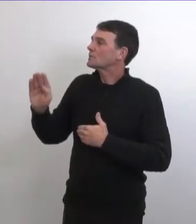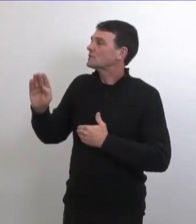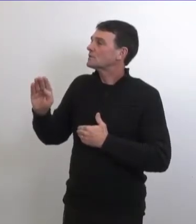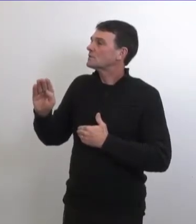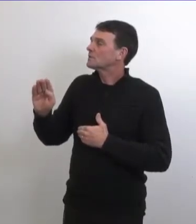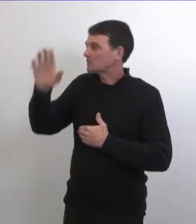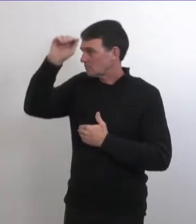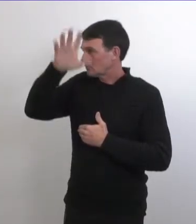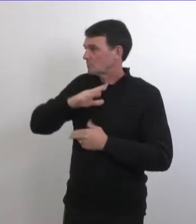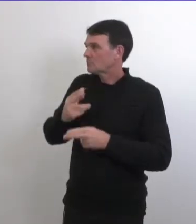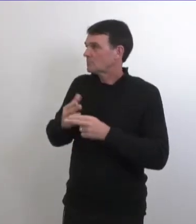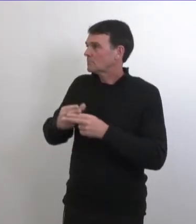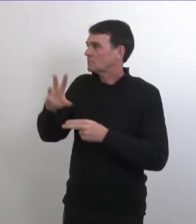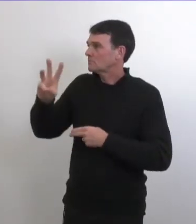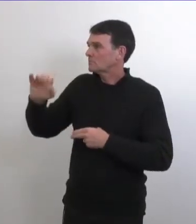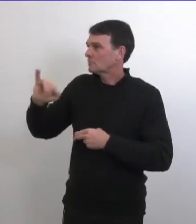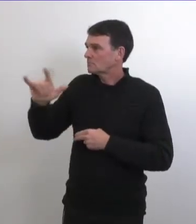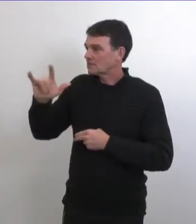cj obi well